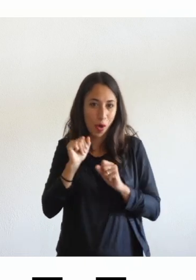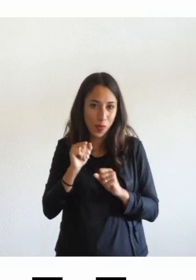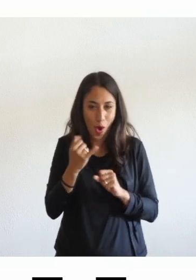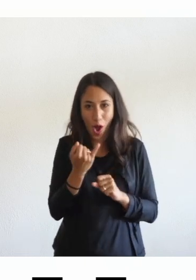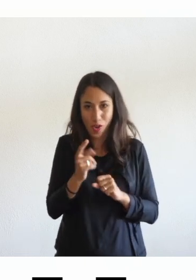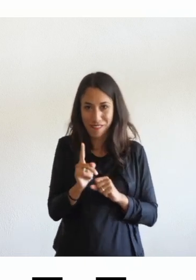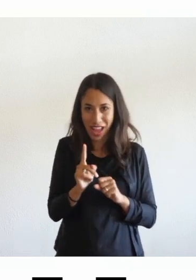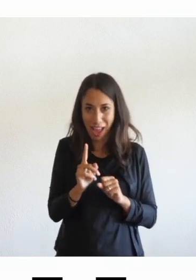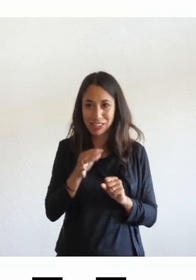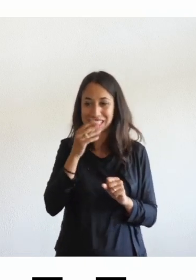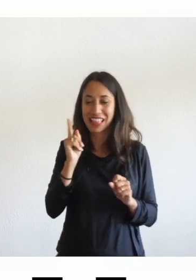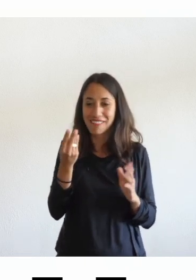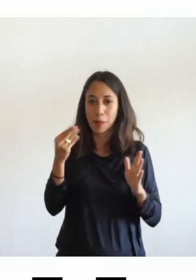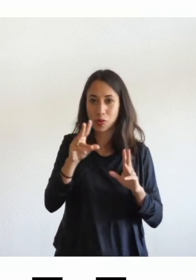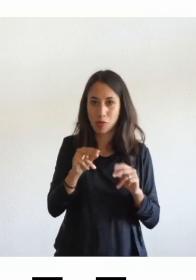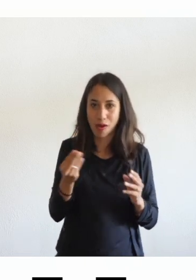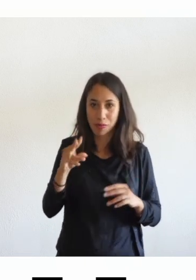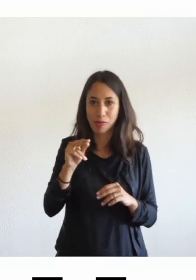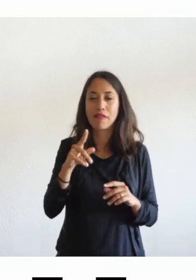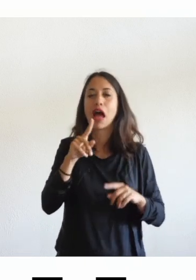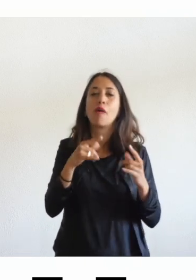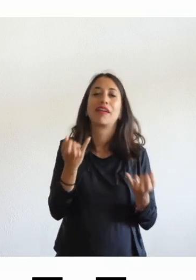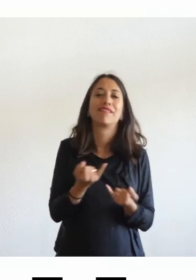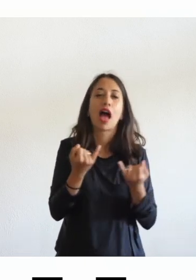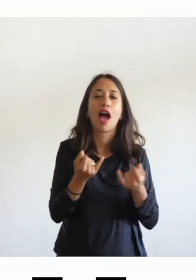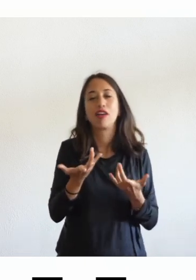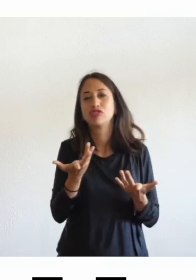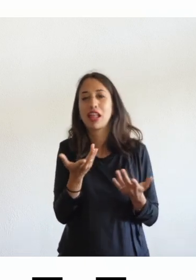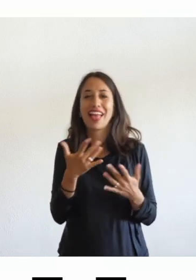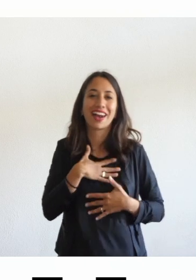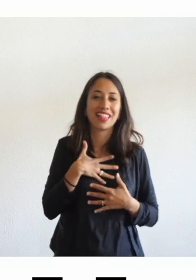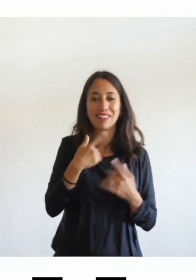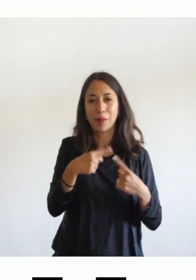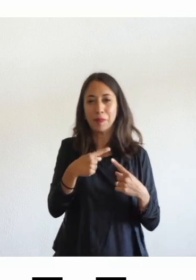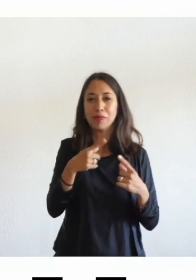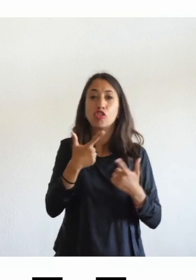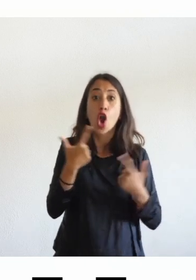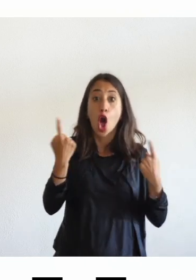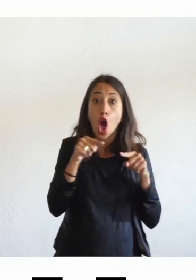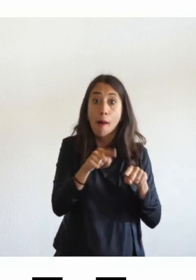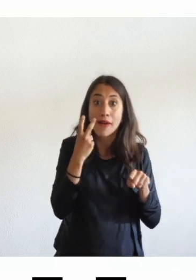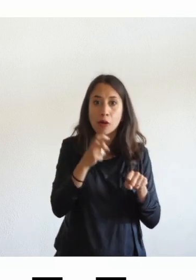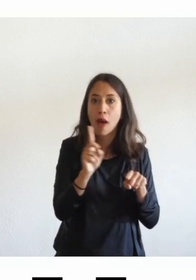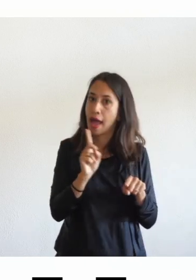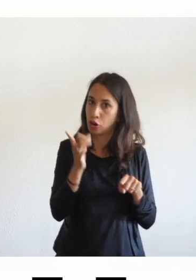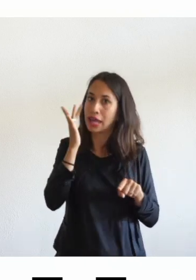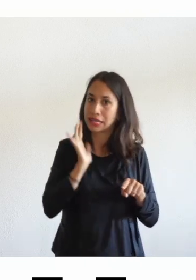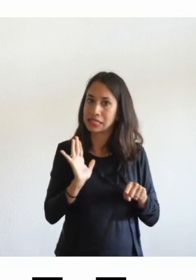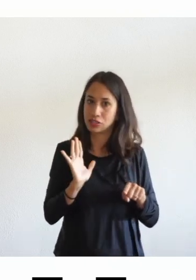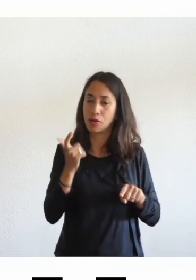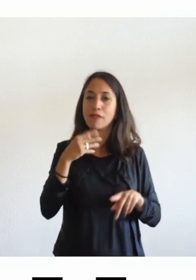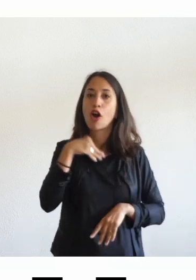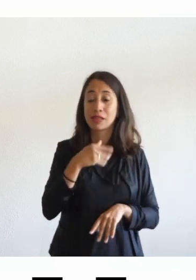cose nuove perché sono semplici gratificanti è un pericolo perché si rischia di farlo senza